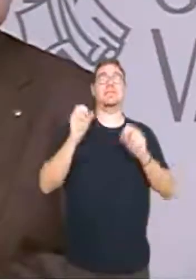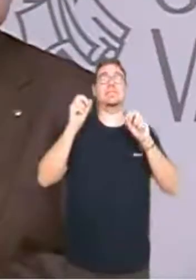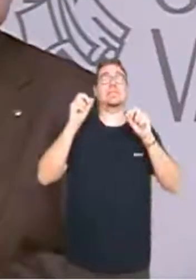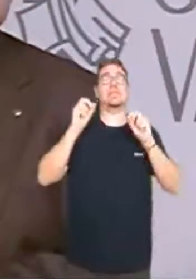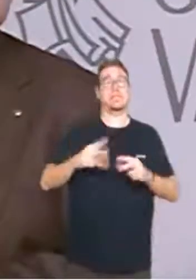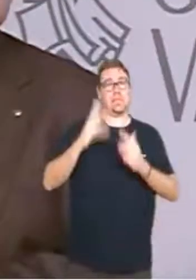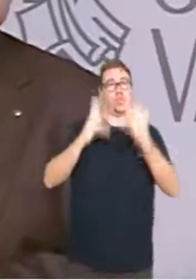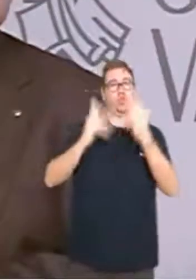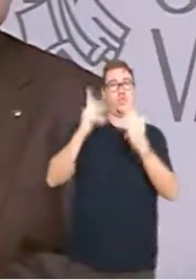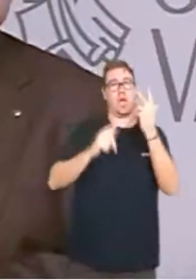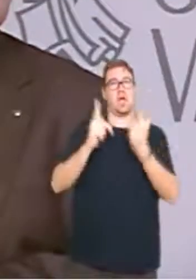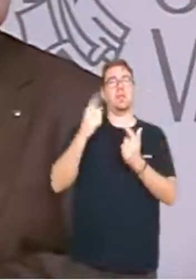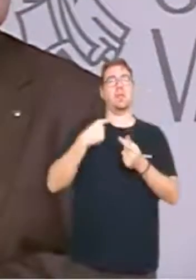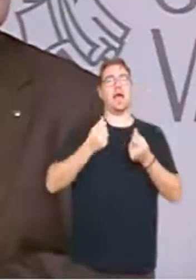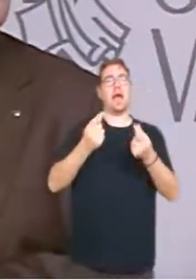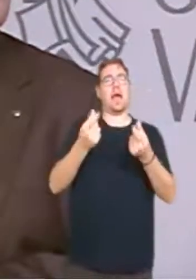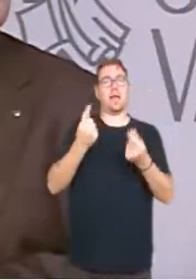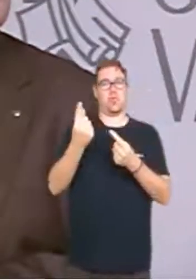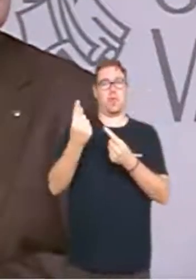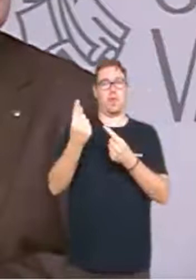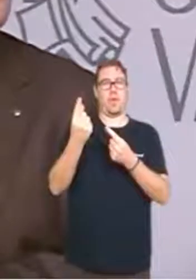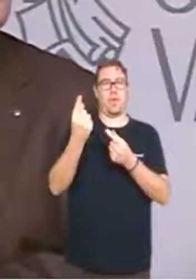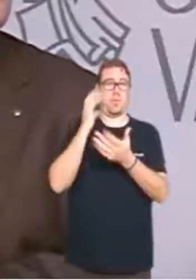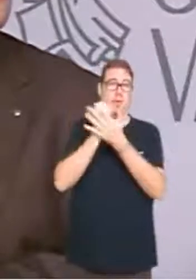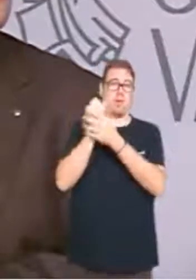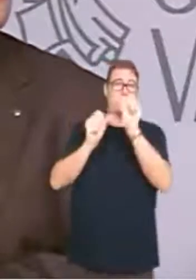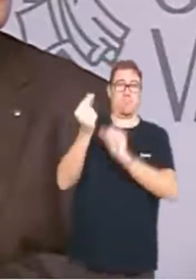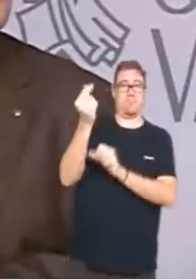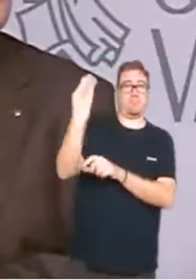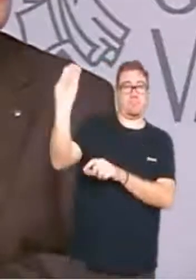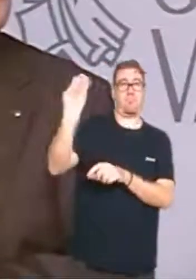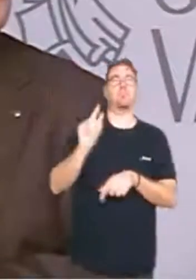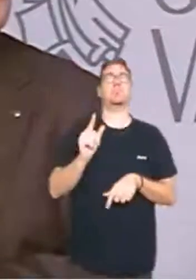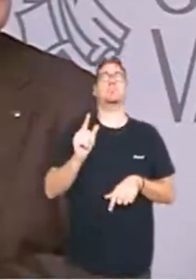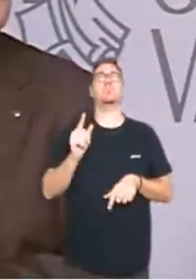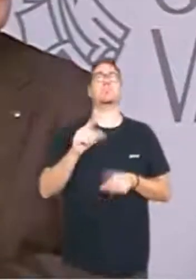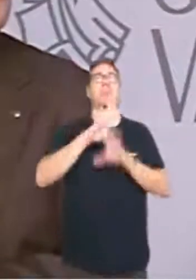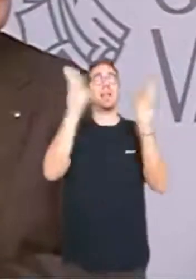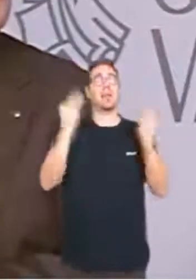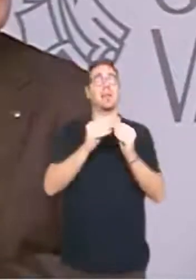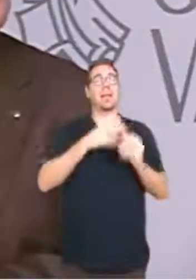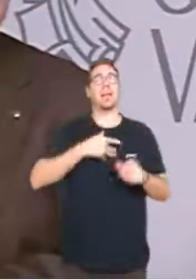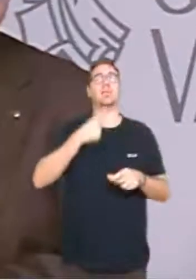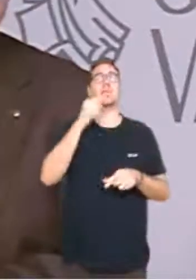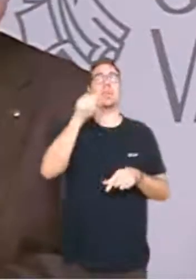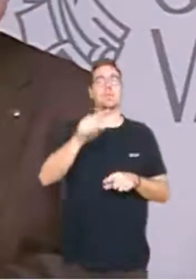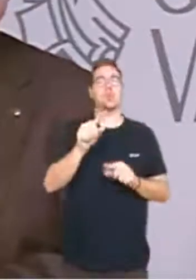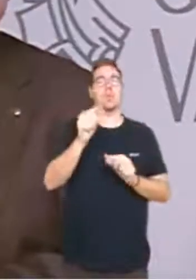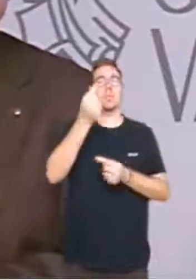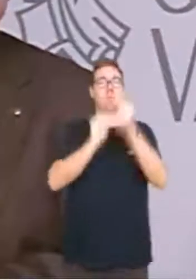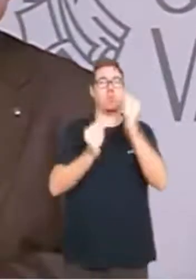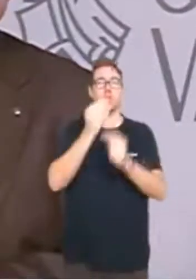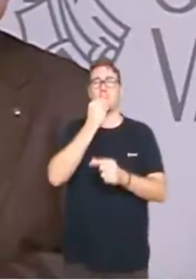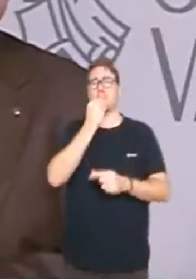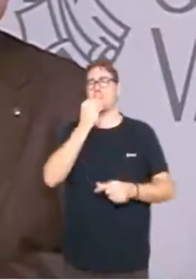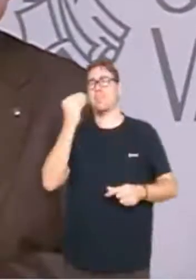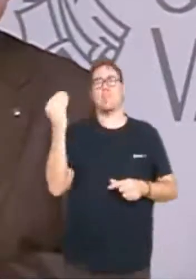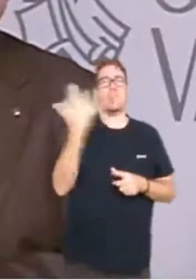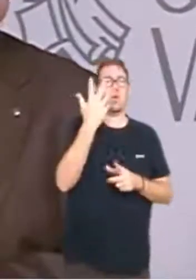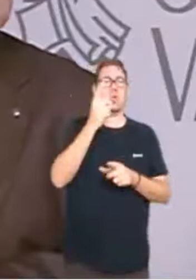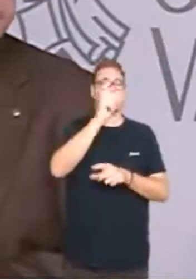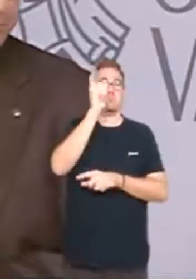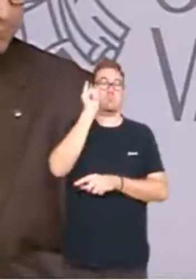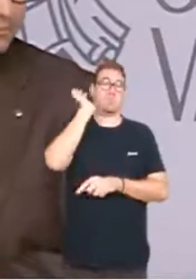la despesa financera. En resum, volem dir que aquests són els millors pressupostos que ha tingut la